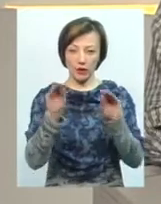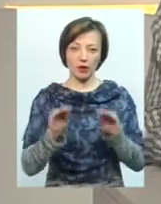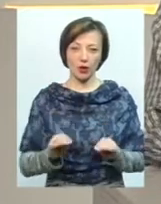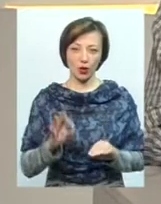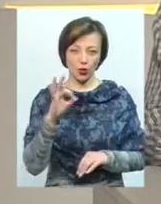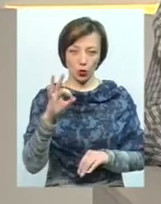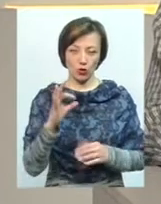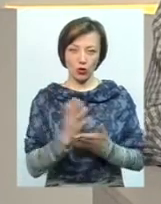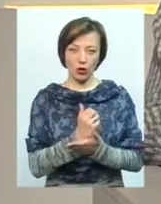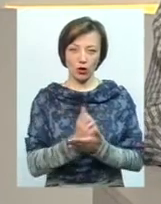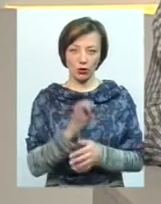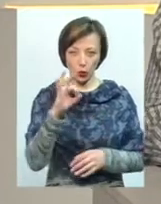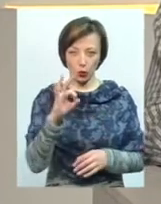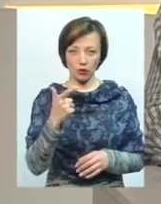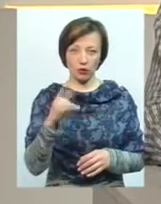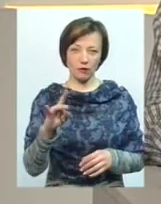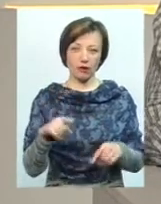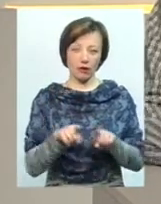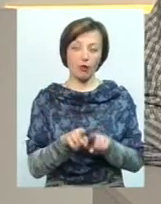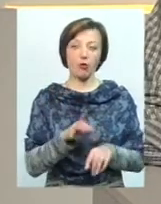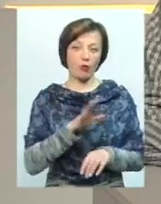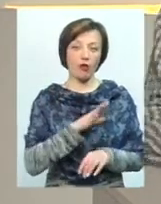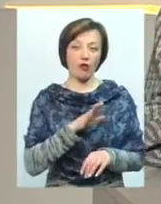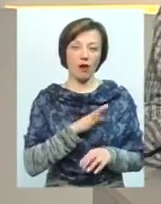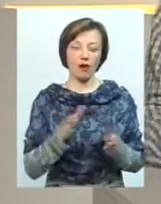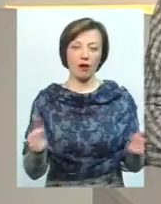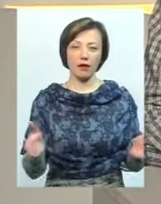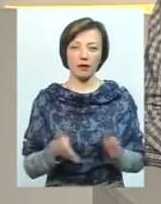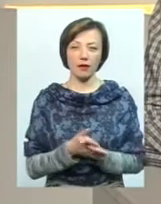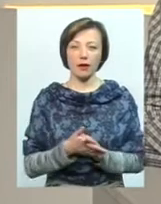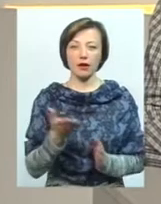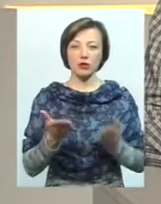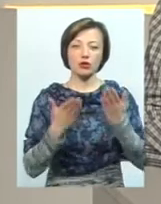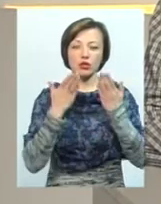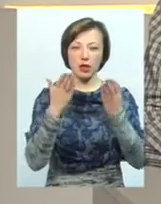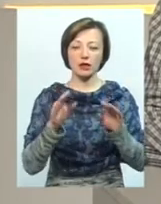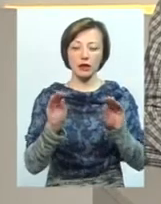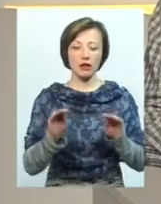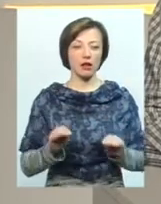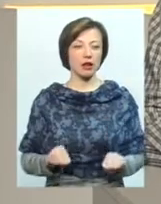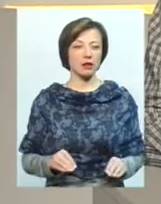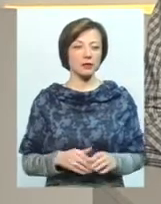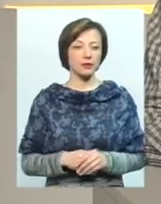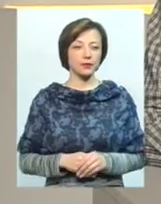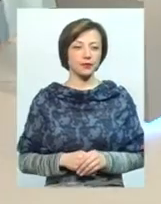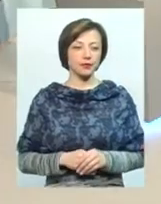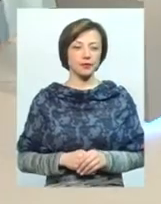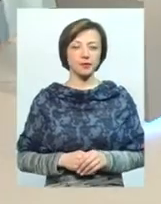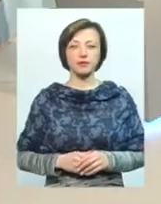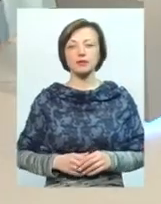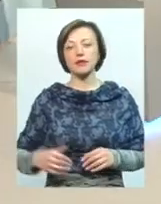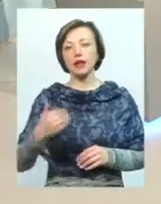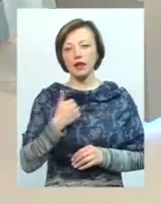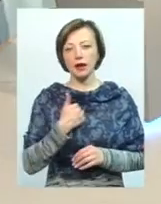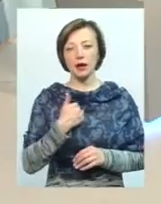дохід – нуль, нуль гривень. Так буває, якщо читати декларації депутати Хмельницької міської ради. Я представлю нашого